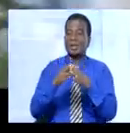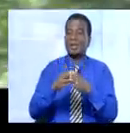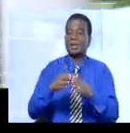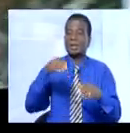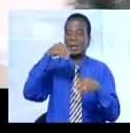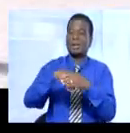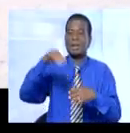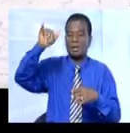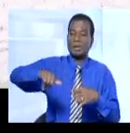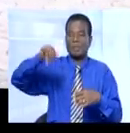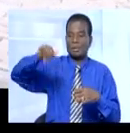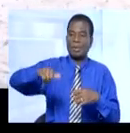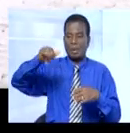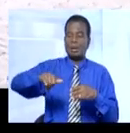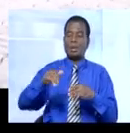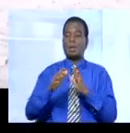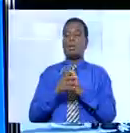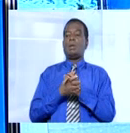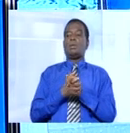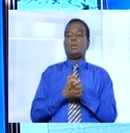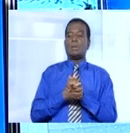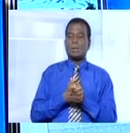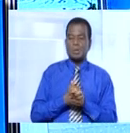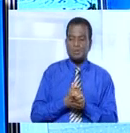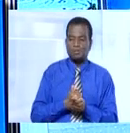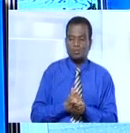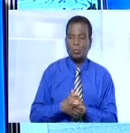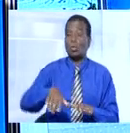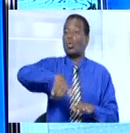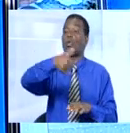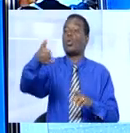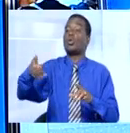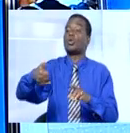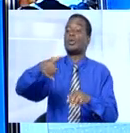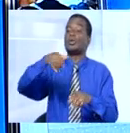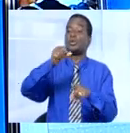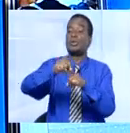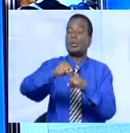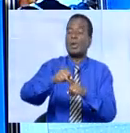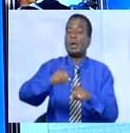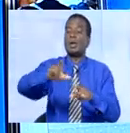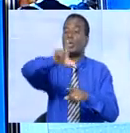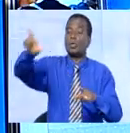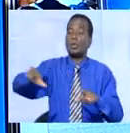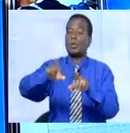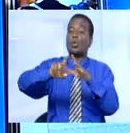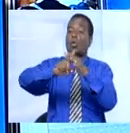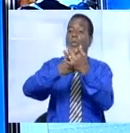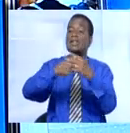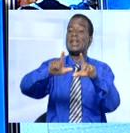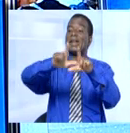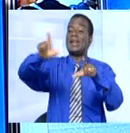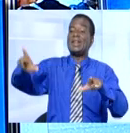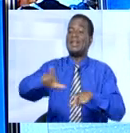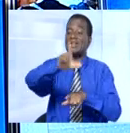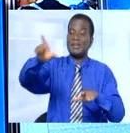dans la capitale politique ivoirienne. Autre sujet ouvert lundi, la deuxième Assemblée générale du Forum